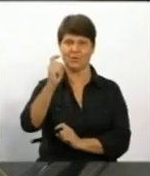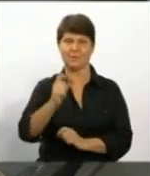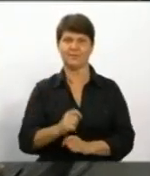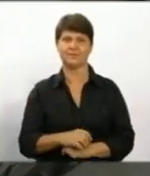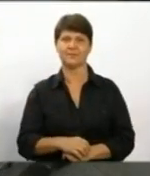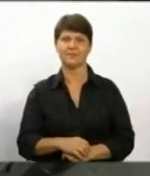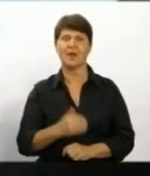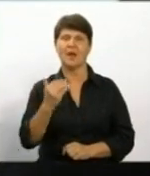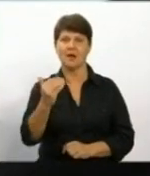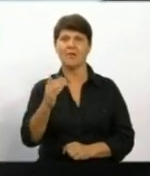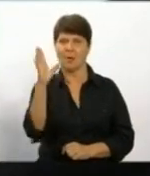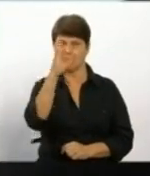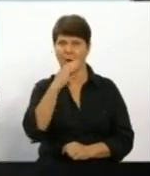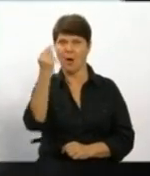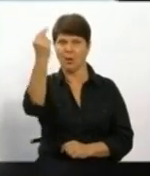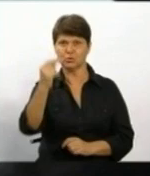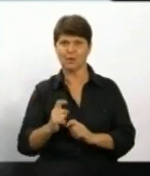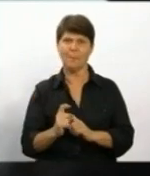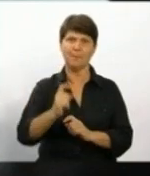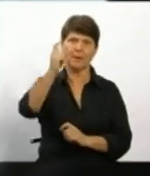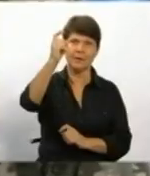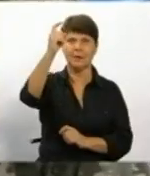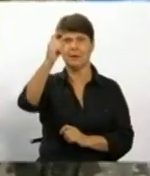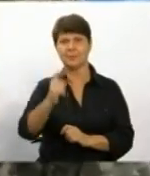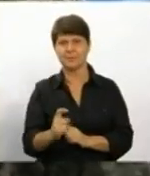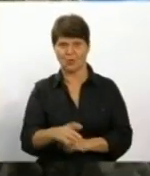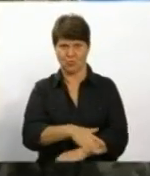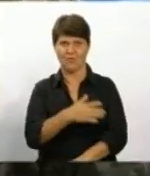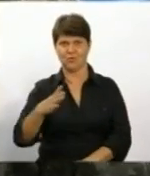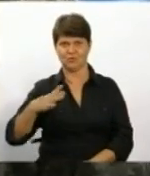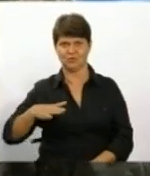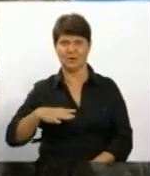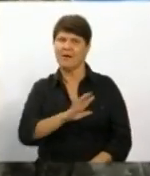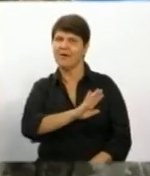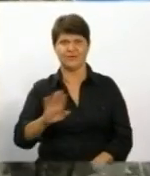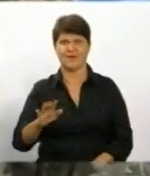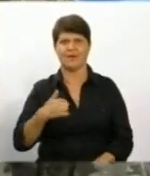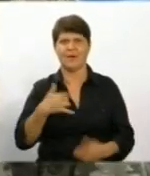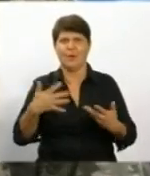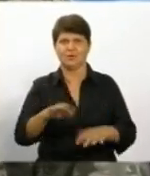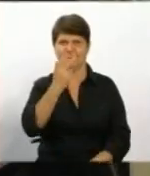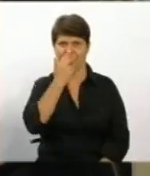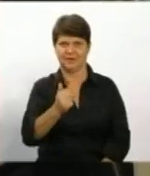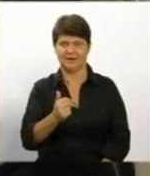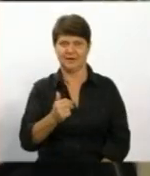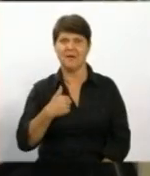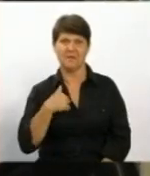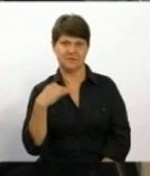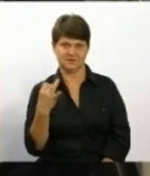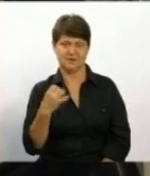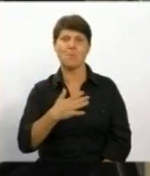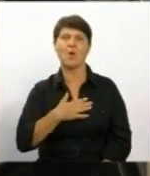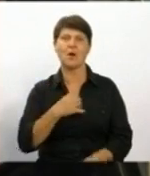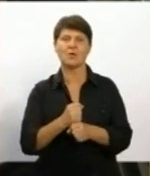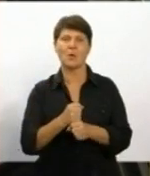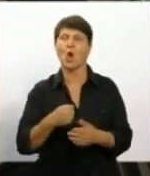вдається художники піднімати, опускати, довго їх чекати? Важко, не важко? Ні, я вже привік. Це моя робота. Загалом